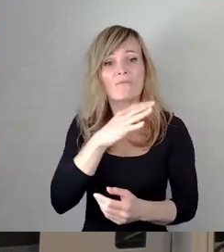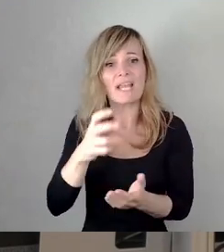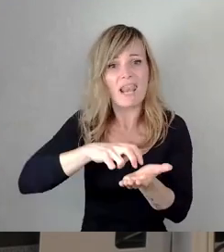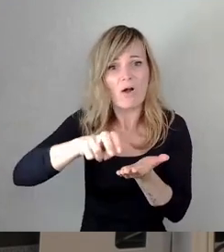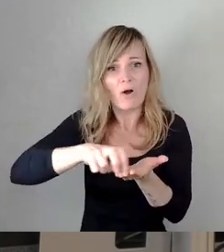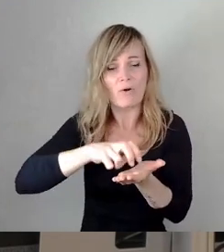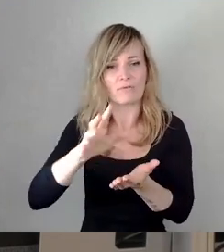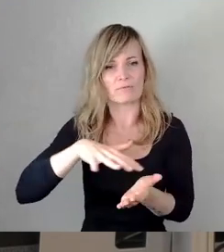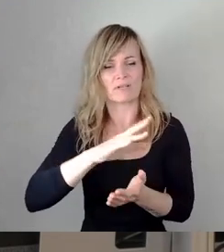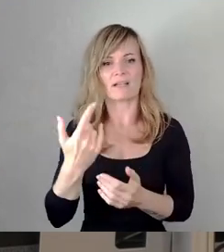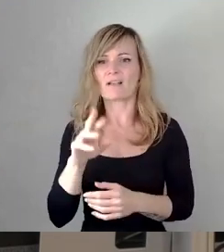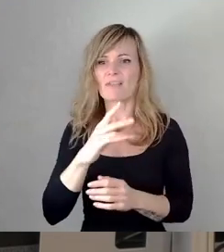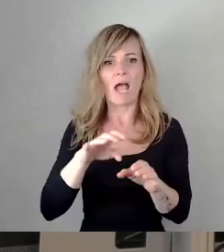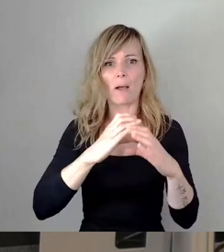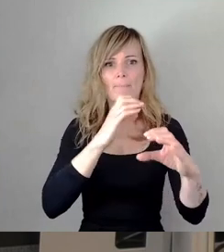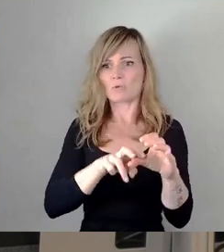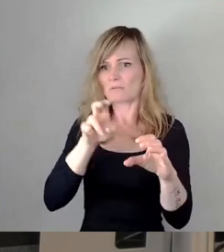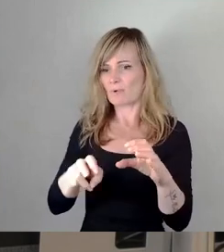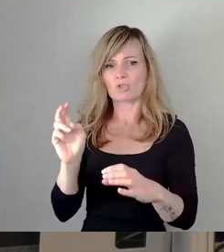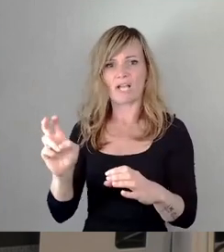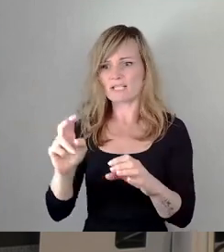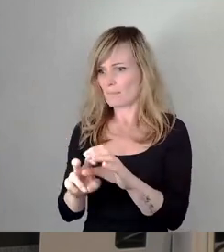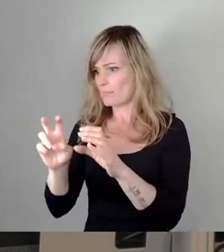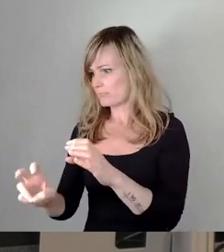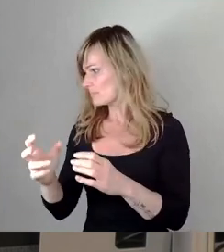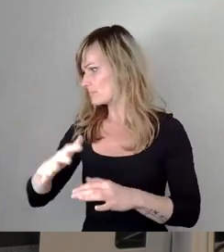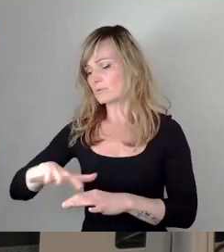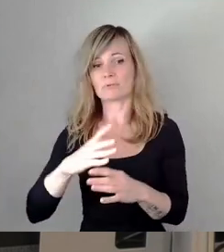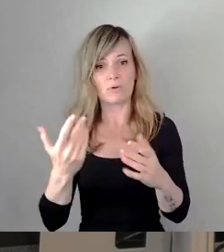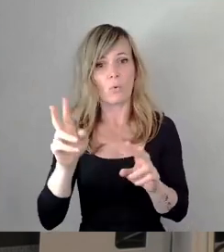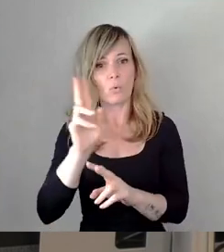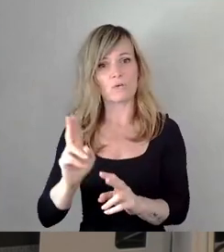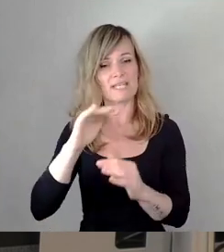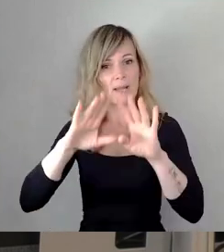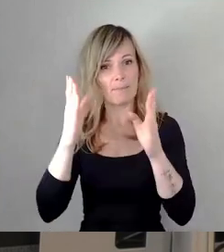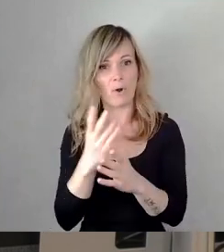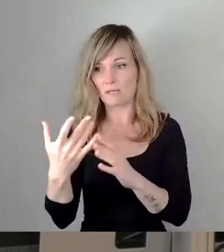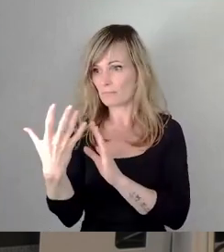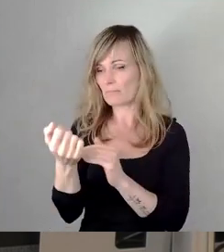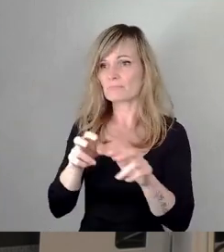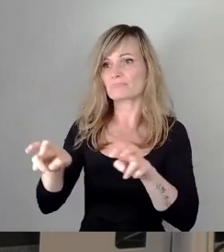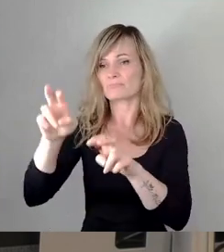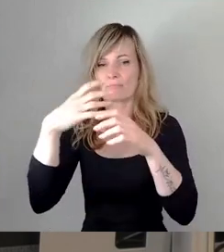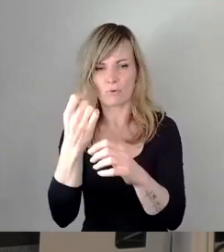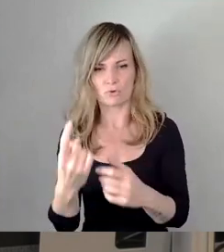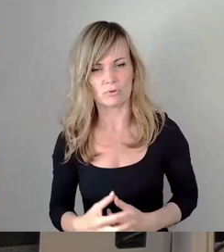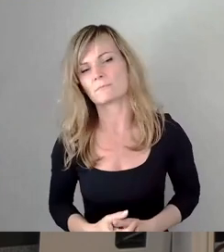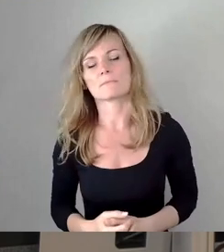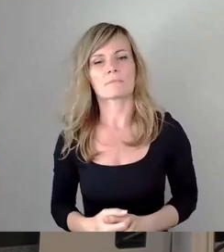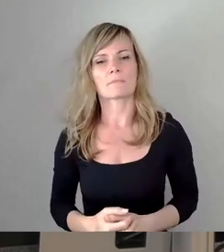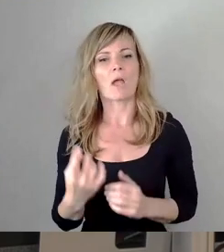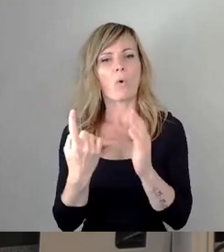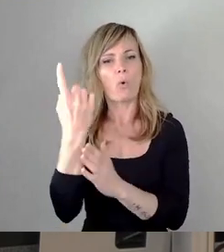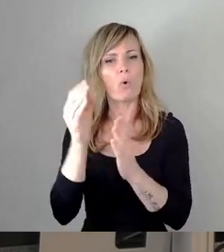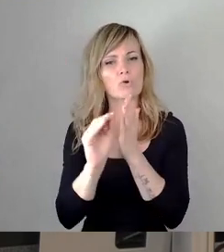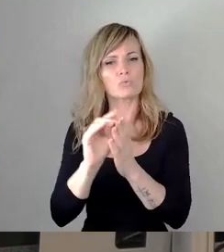Also Leute, die aus dem Bus kommen, aus der Straßenbahn kommen und dort die Unigebäude erreichen wollen. Wir haben auch an der Hochschule viele Leute, die